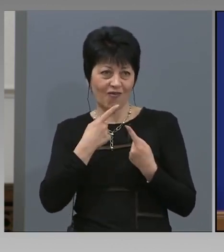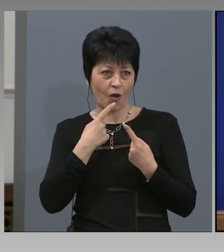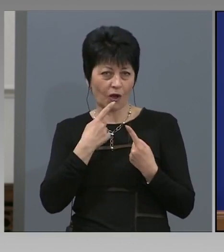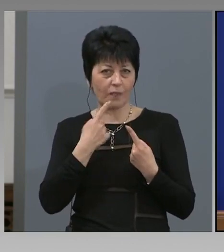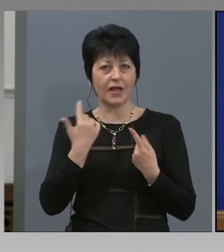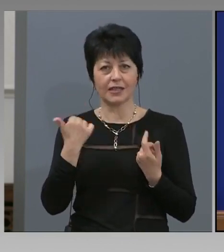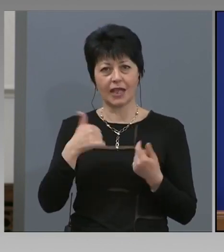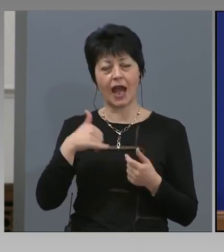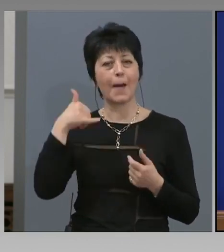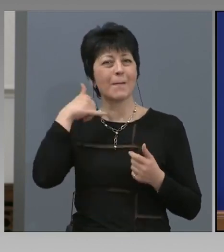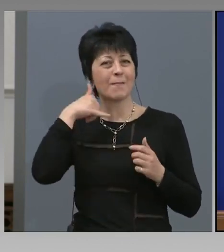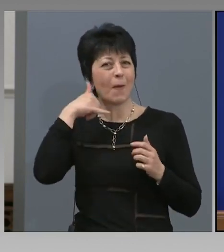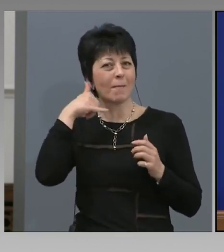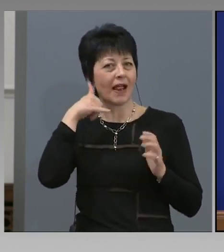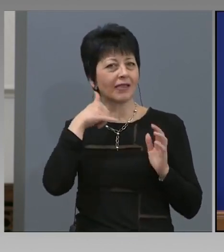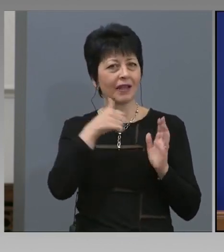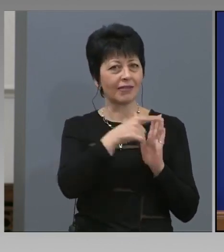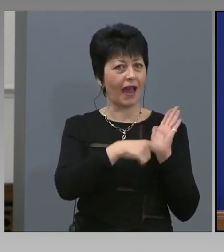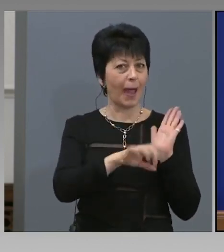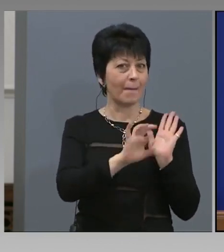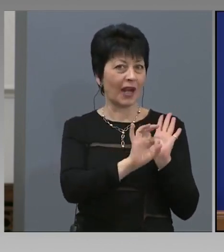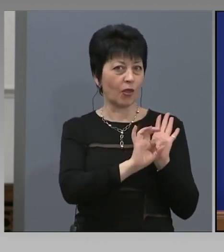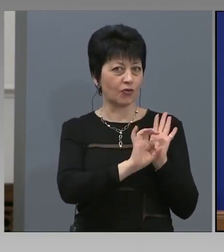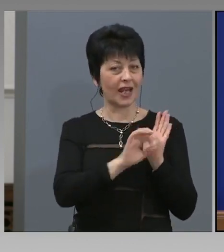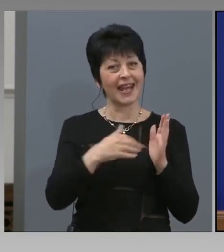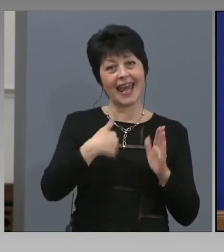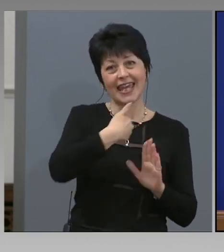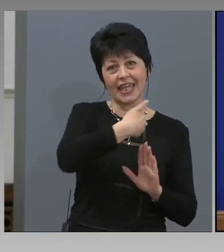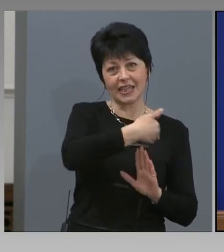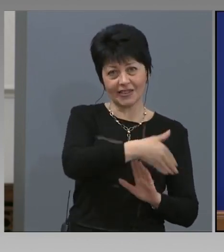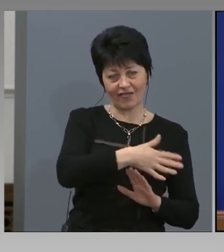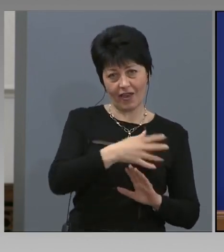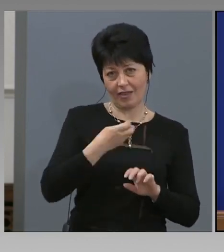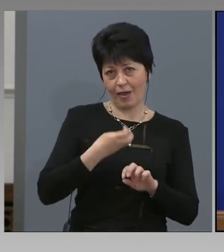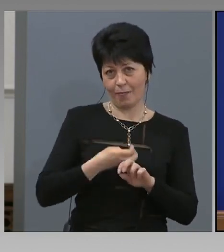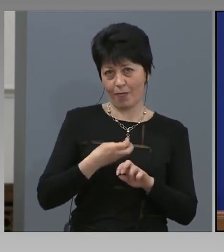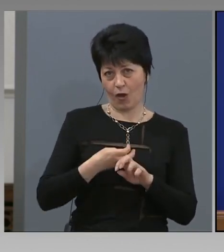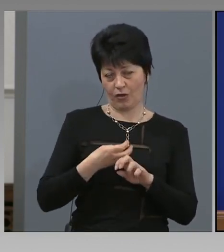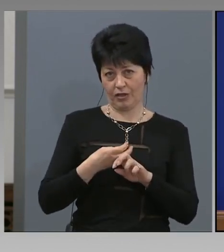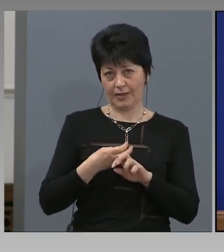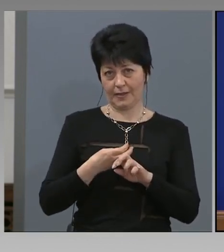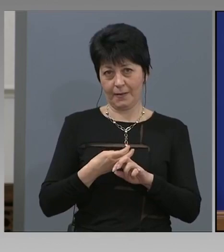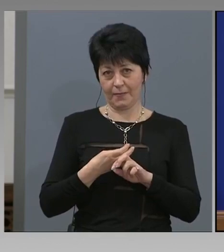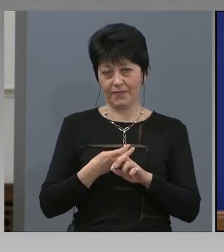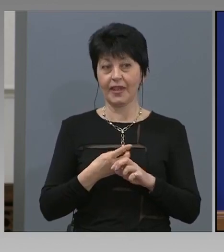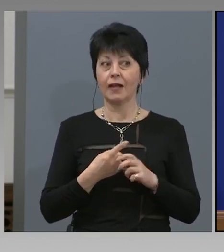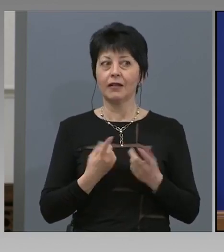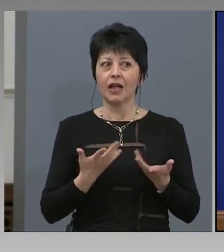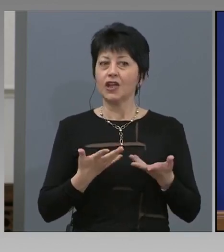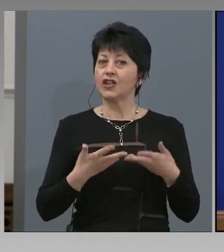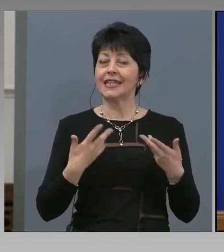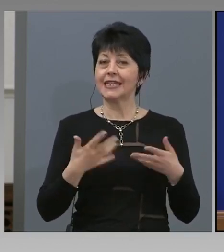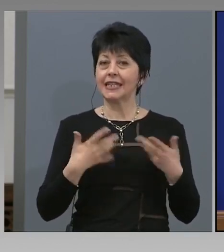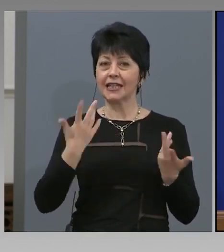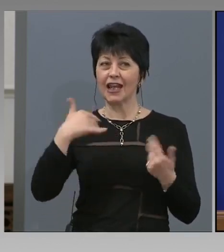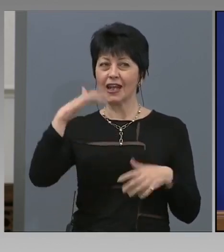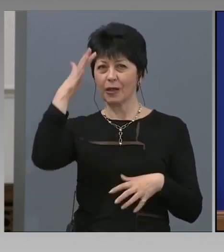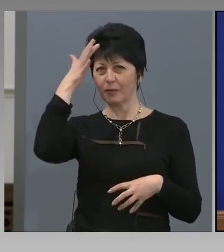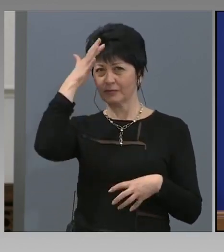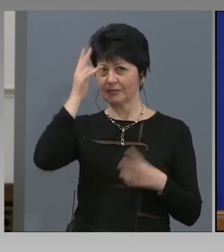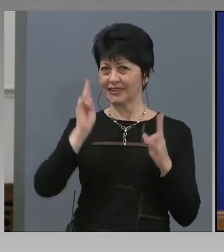мобилните приложения, които са извън лечебното заведение. Ще си иска ли съгласие на пациента, обаче, ако един